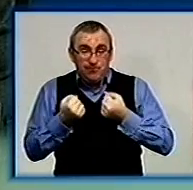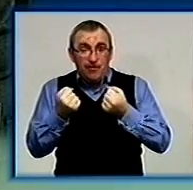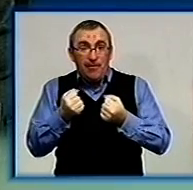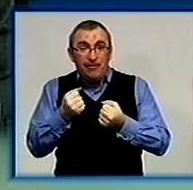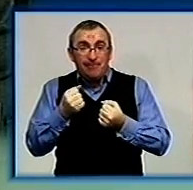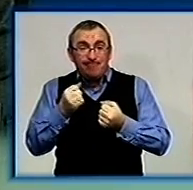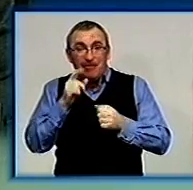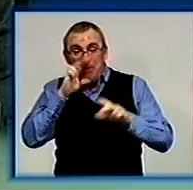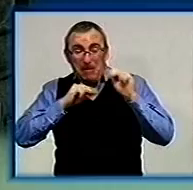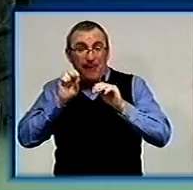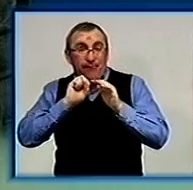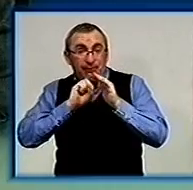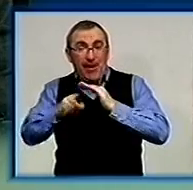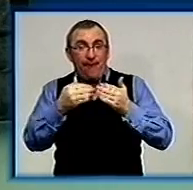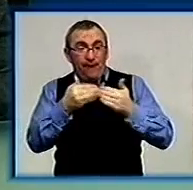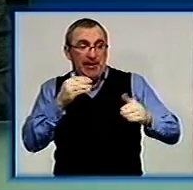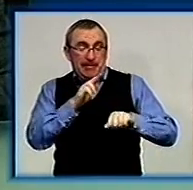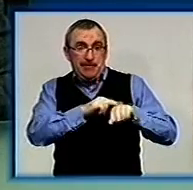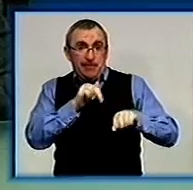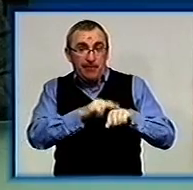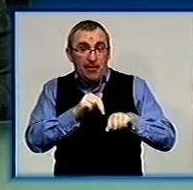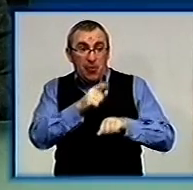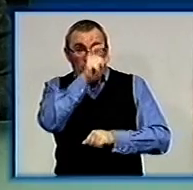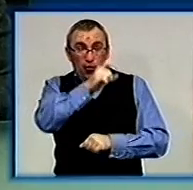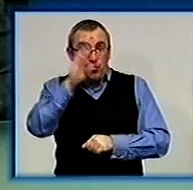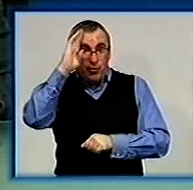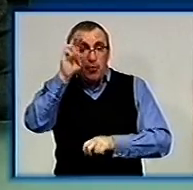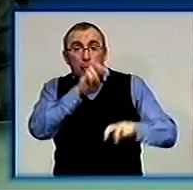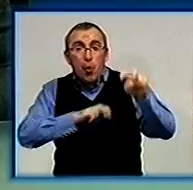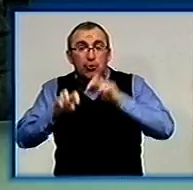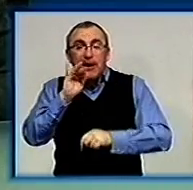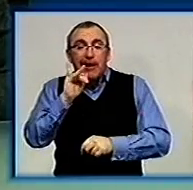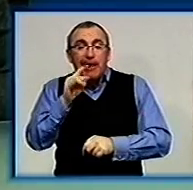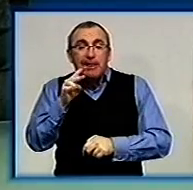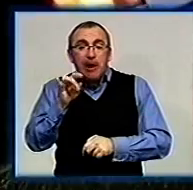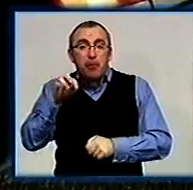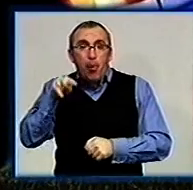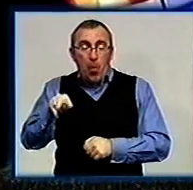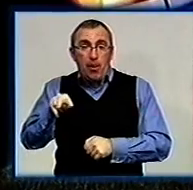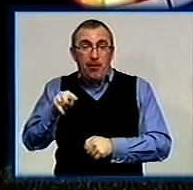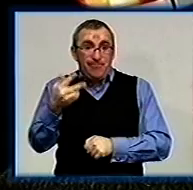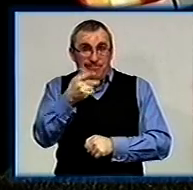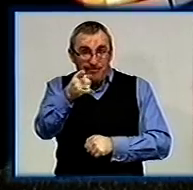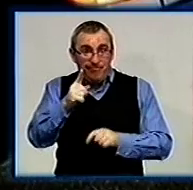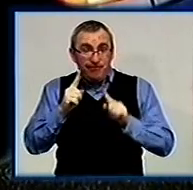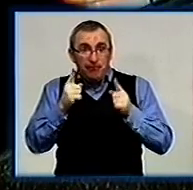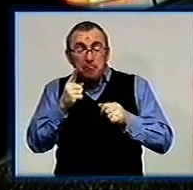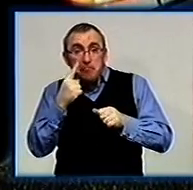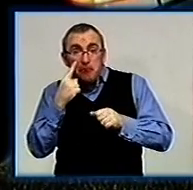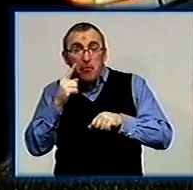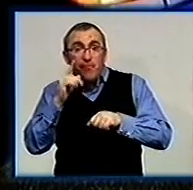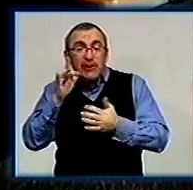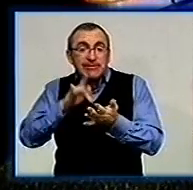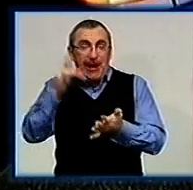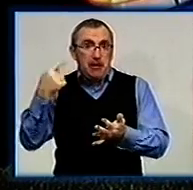від інспекторів. Згодом з'ясувалося, що чоловіка розшукував Інтерпол. Сітроен Керманича правоохоронці помітили ще у центрі